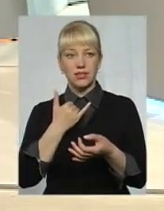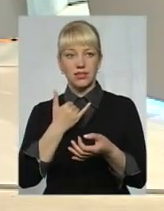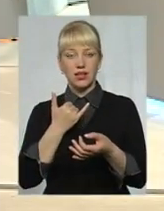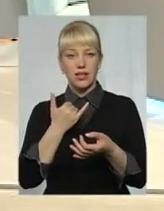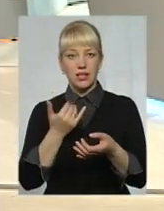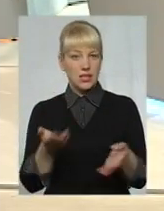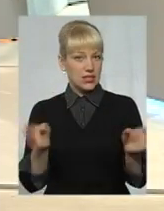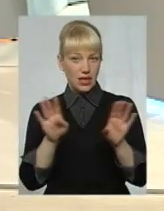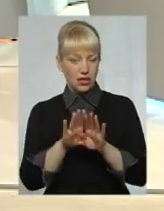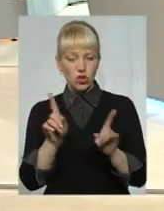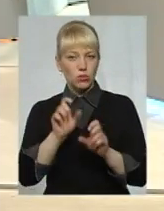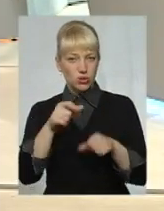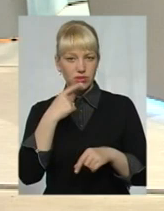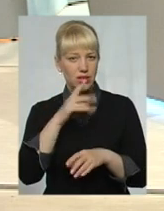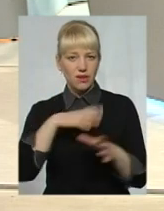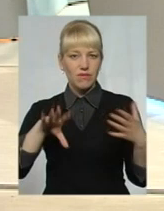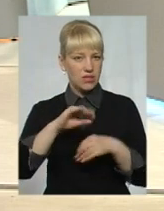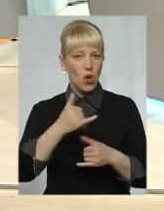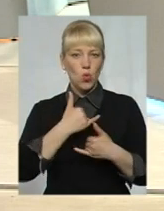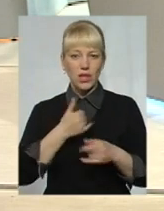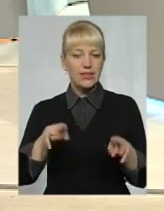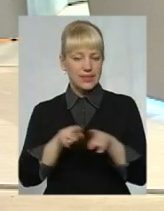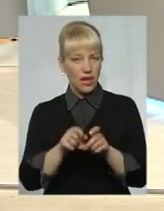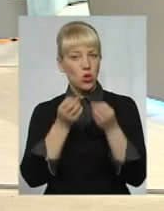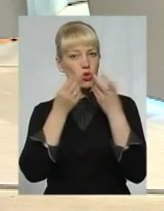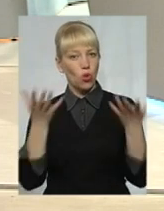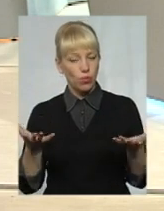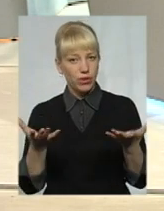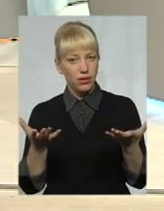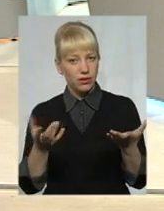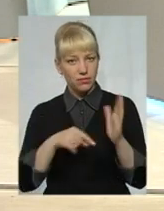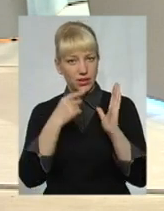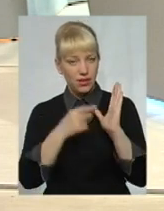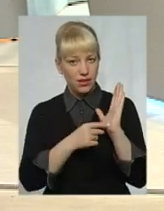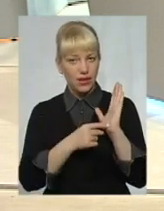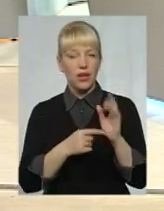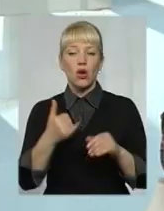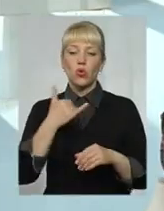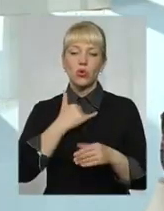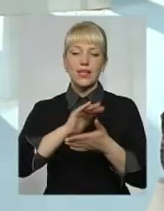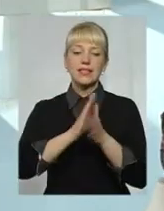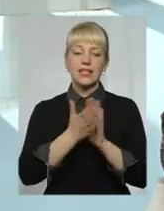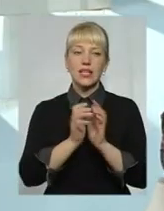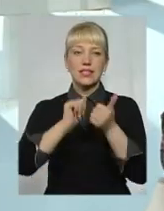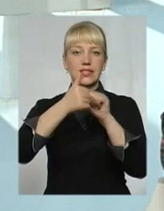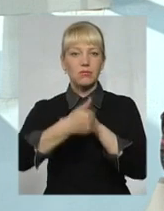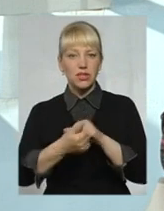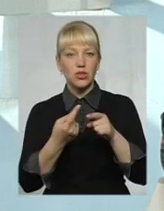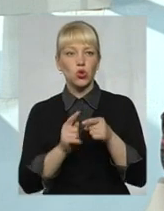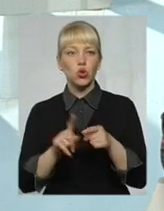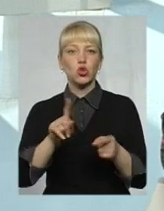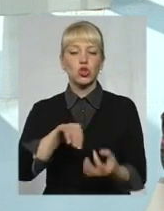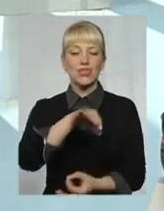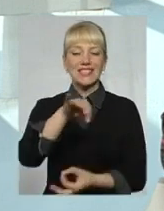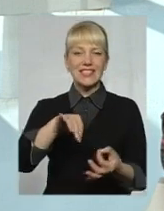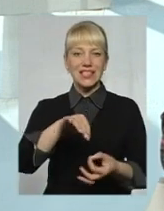можна сказати, що у нас все так добре, чи навпаки, у нас ситуація змінилася? У нас ситуація змінюється до того, що у нас сирід